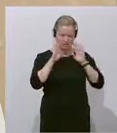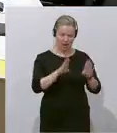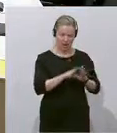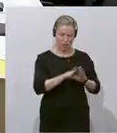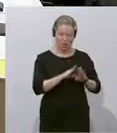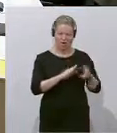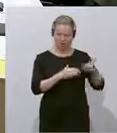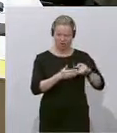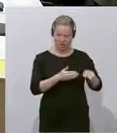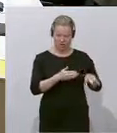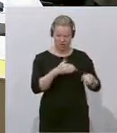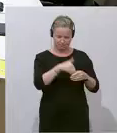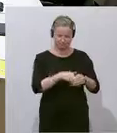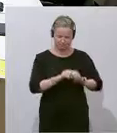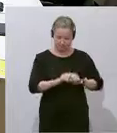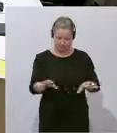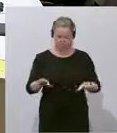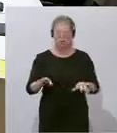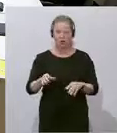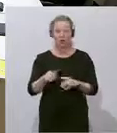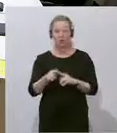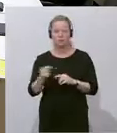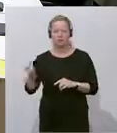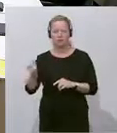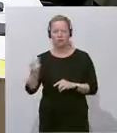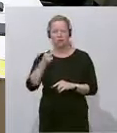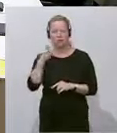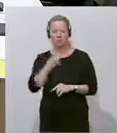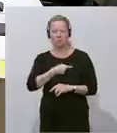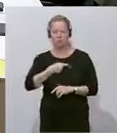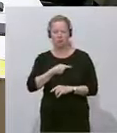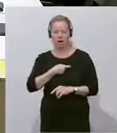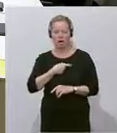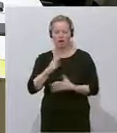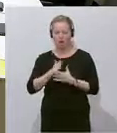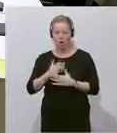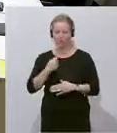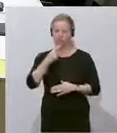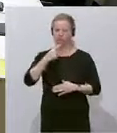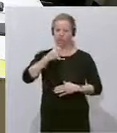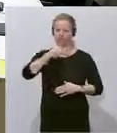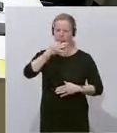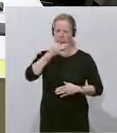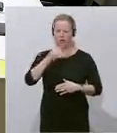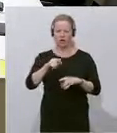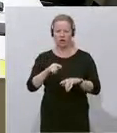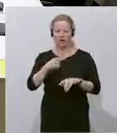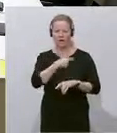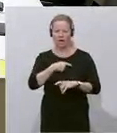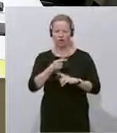kann die Spitze der Volkspartei bereits in den Brusttönen der Parteispitzen